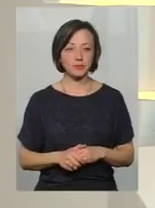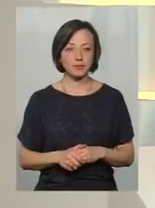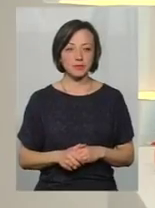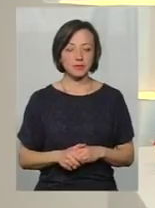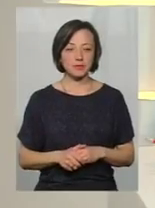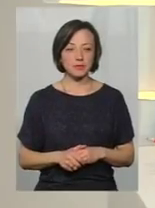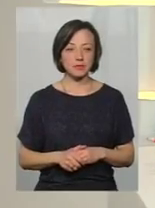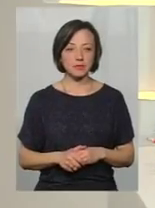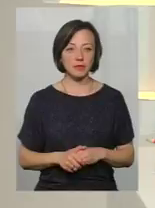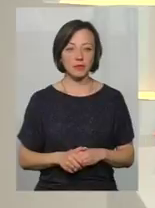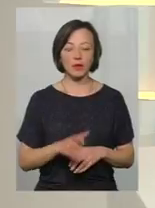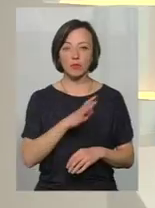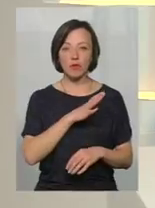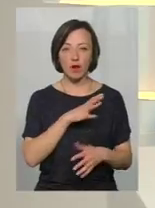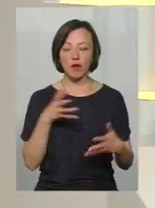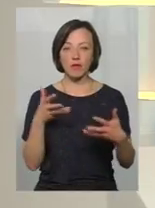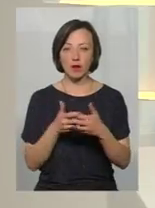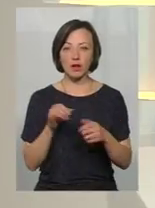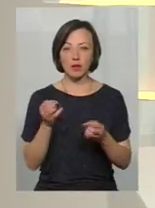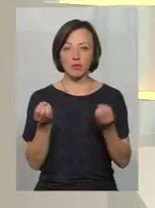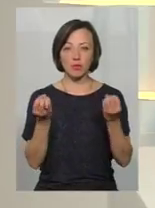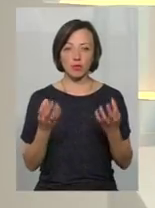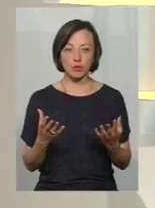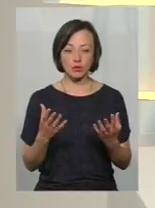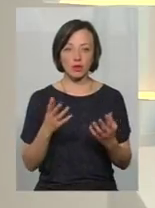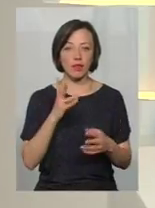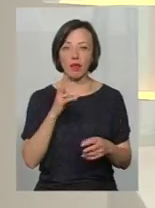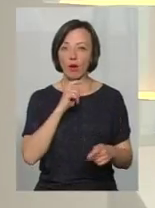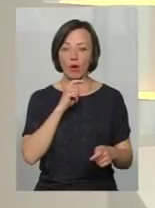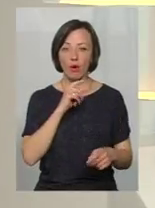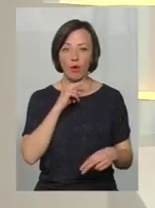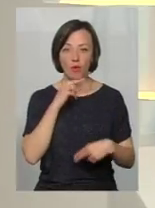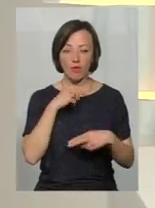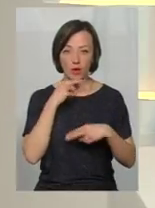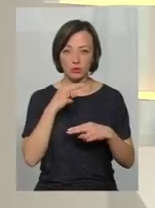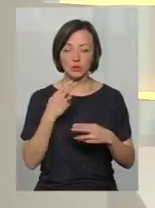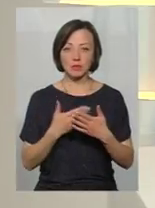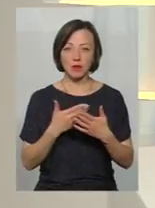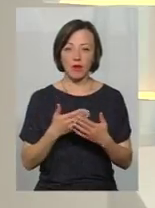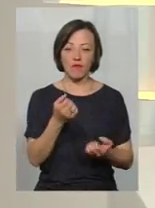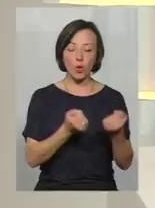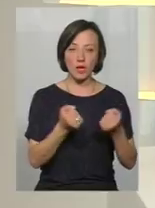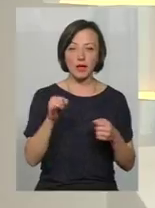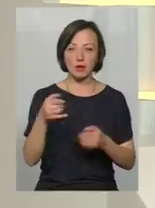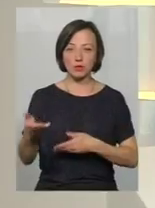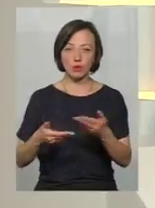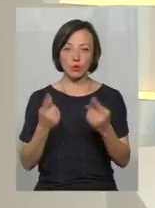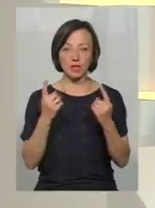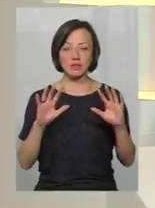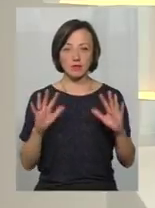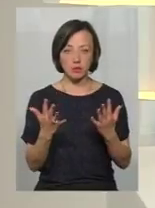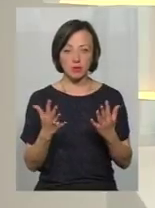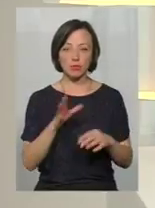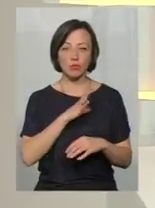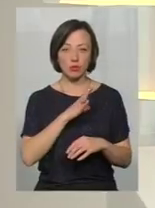бувають і ДТП, які просто з необачності, так само, як водіїв, так і пішоходів. І один з таких випадків